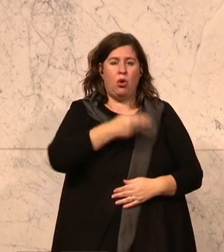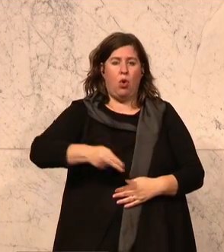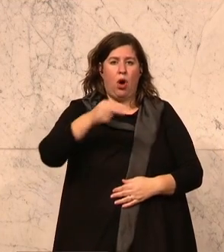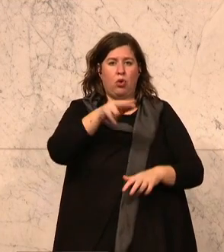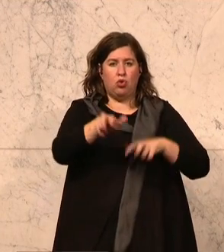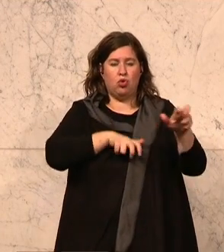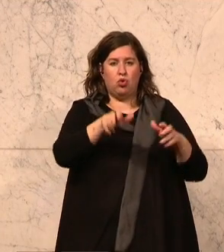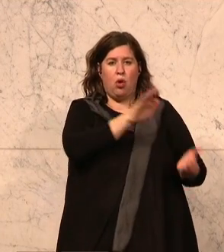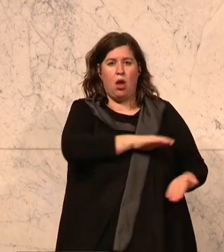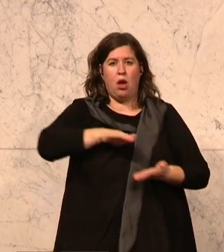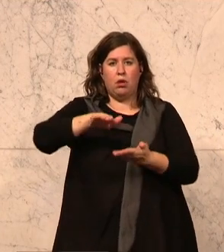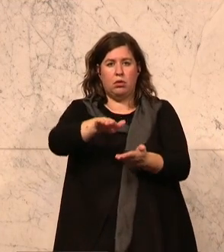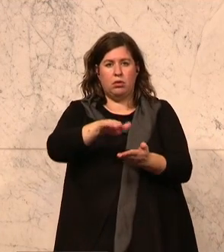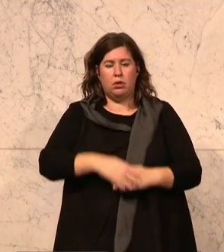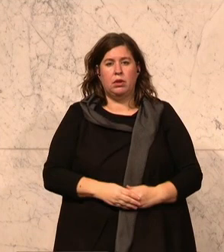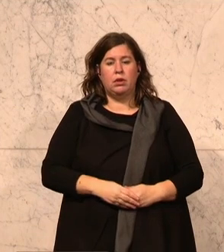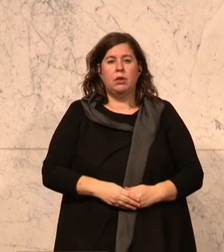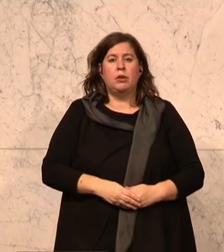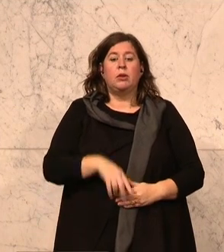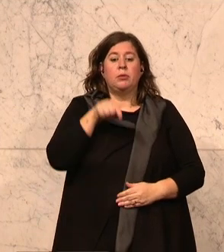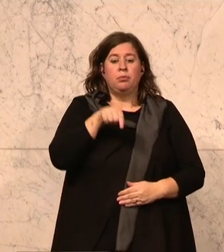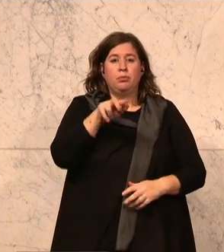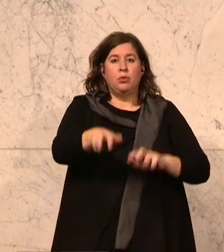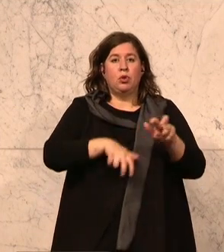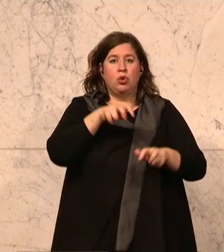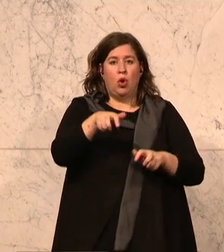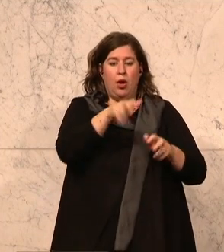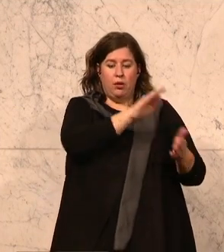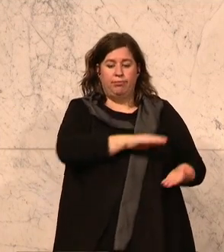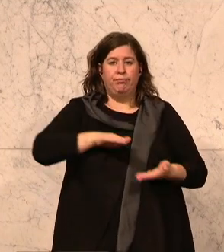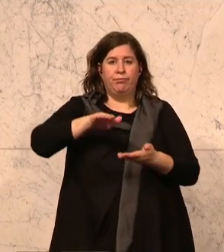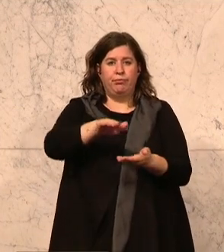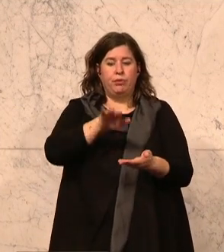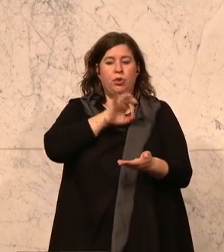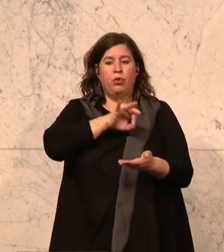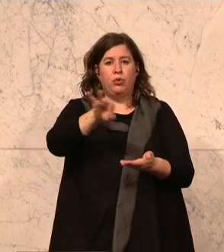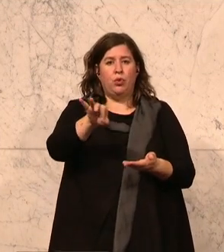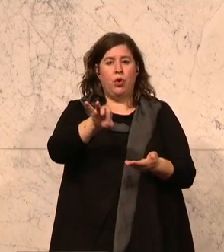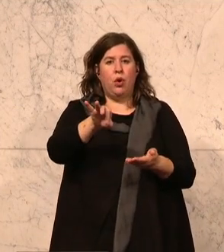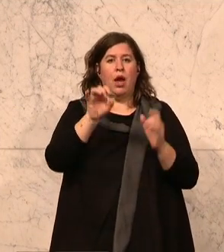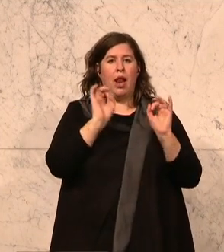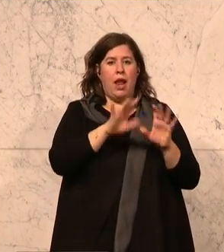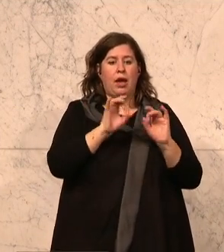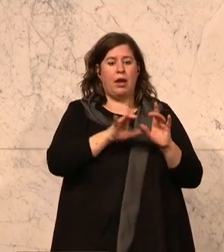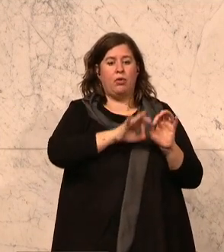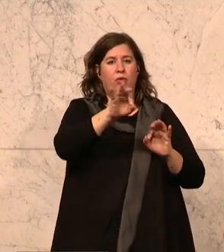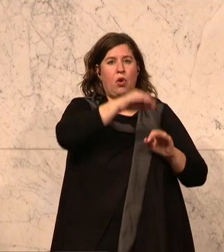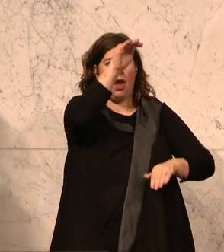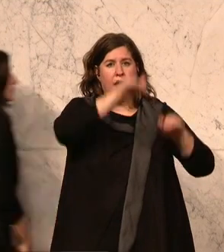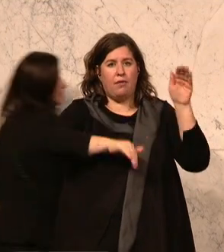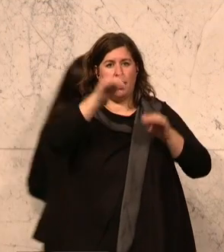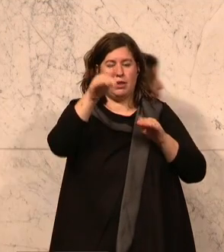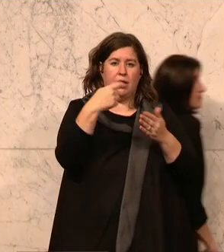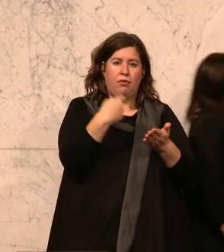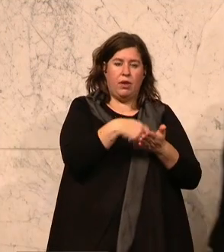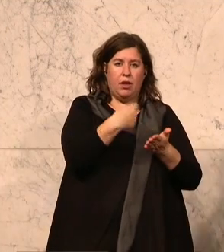gestellt werden sollen. Und zwar Steuermittel dafür, dass man hier Lehrgänge für Erwachsene finanziert,